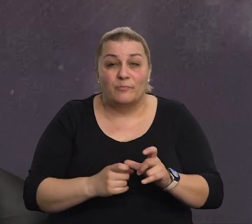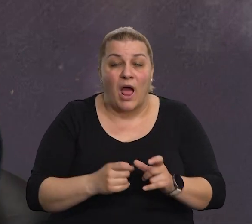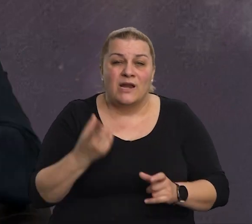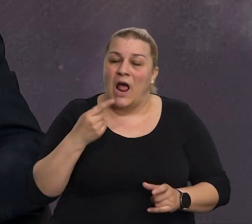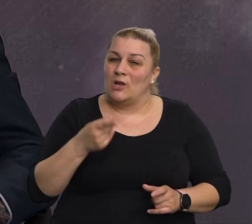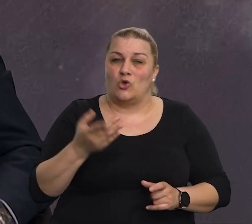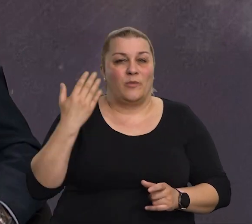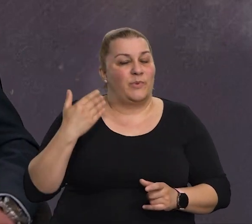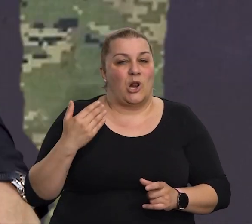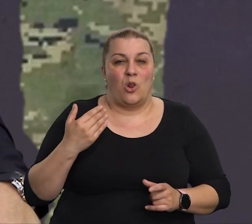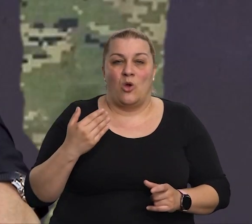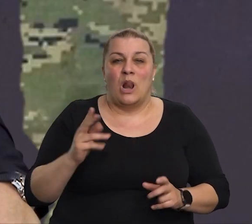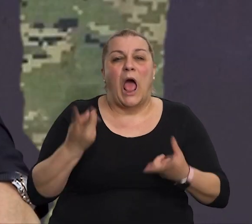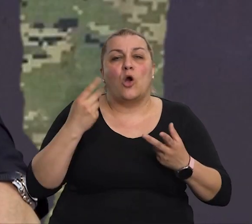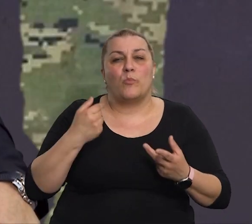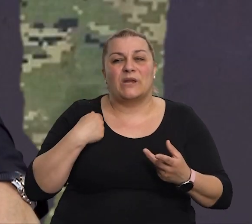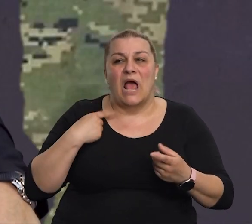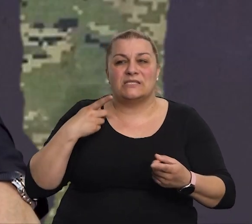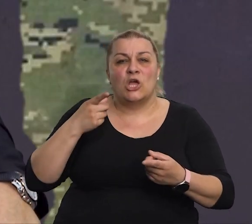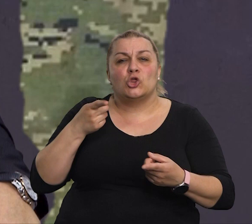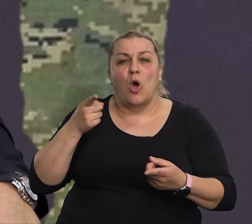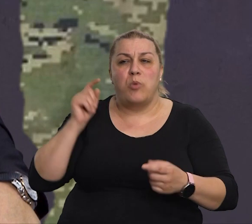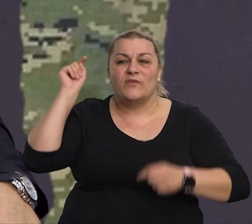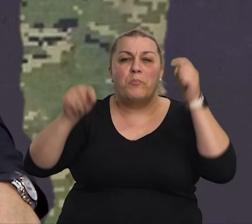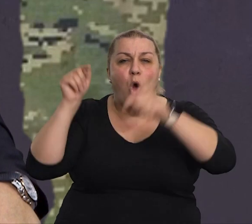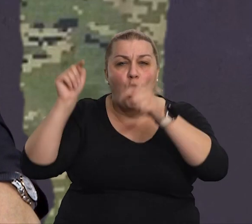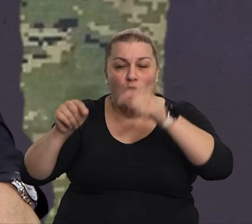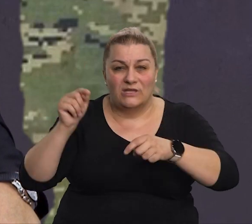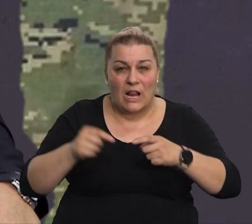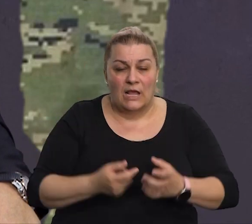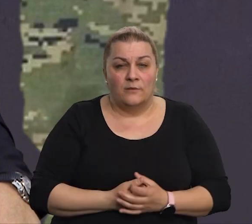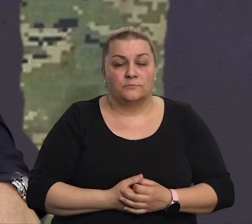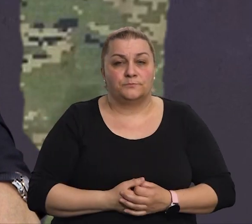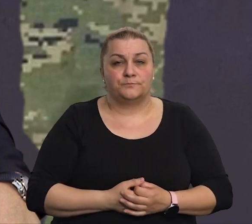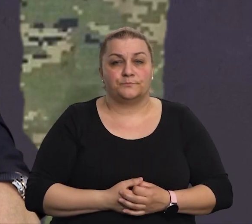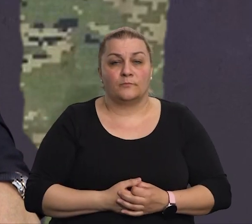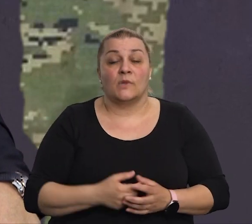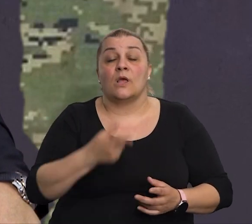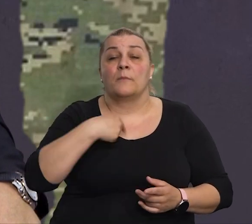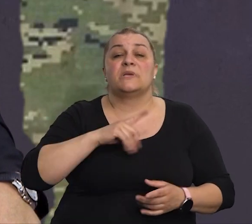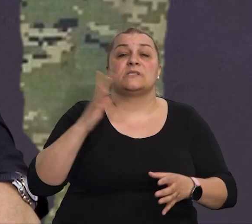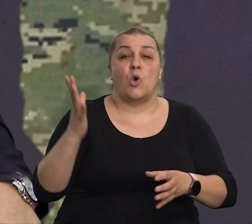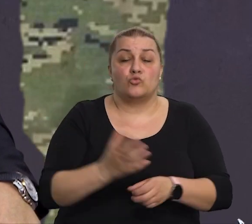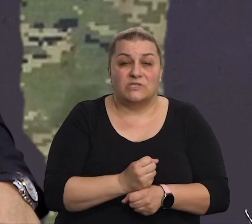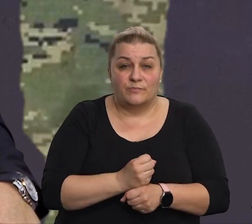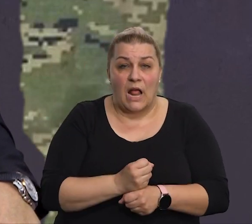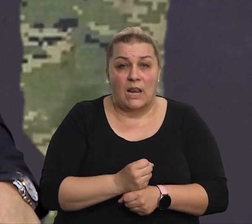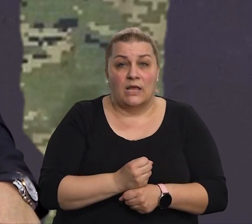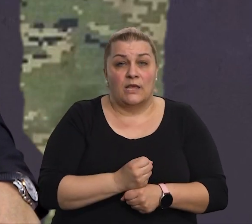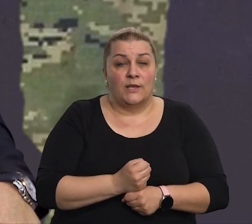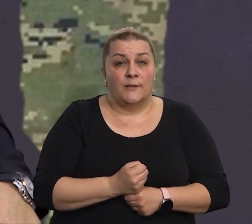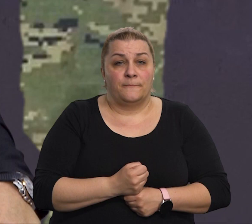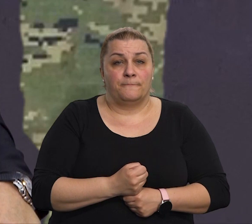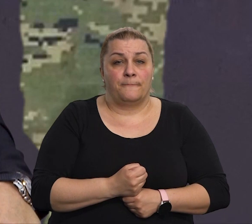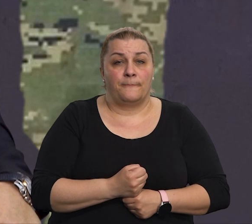to je bilo, su ljudi, bili bi laka meta, topovnjačama, neprijateljski i tako. Uspeli smo, uspeli smo se,